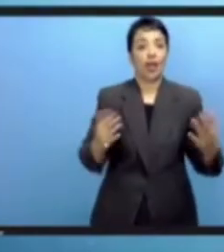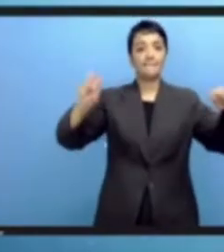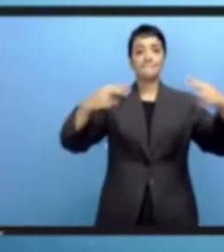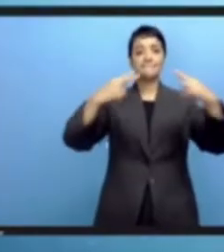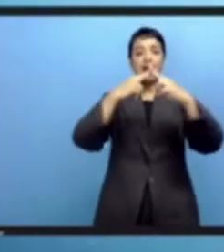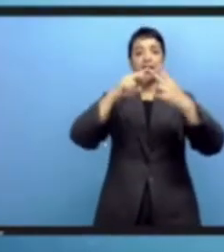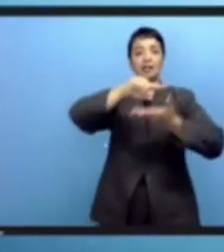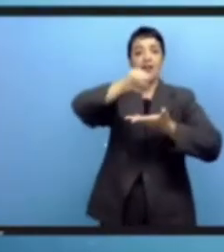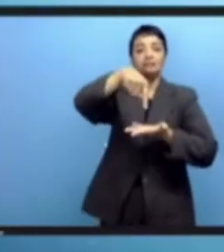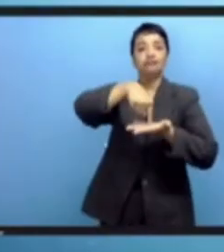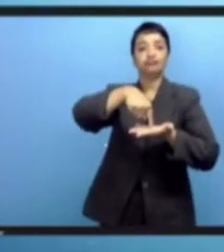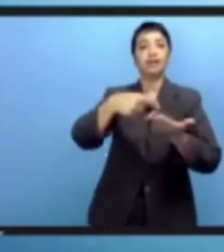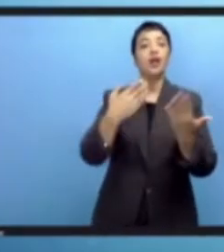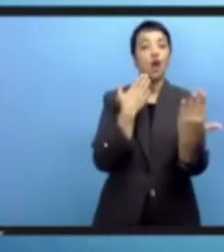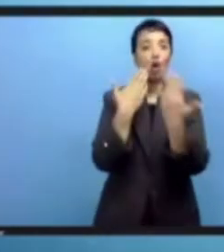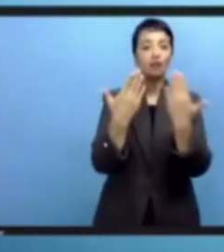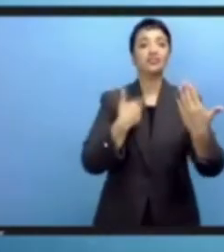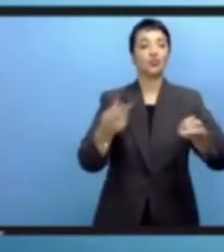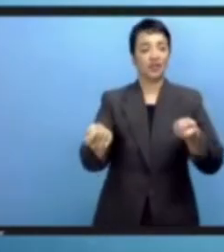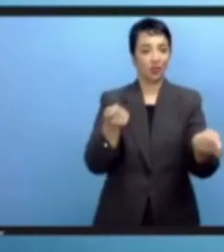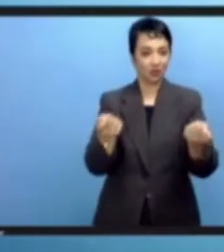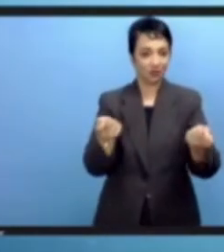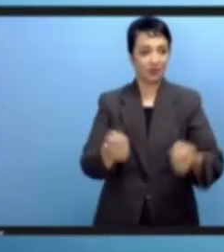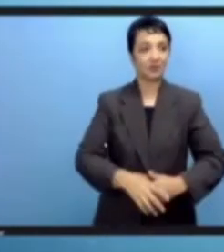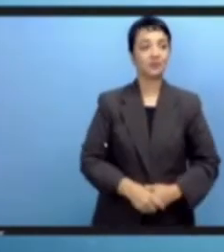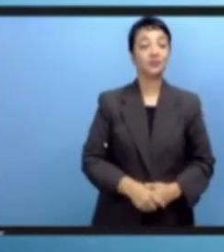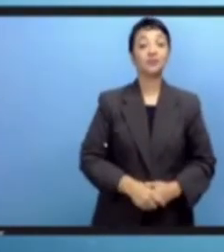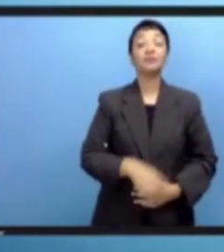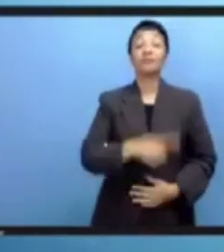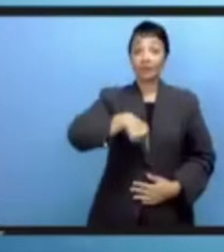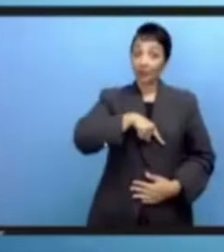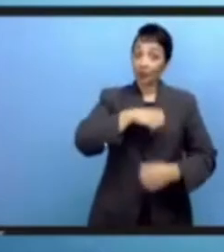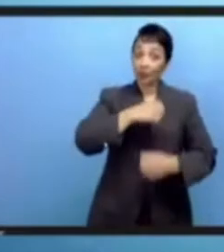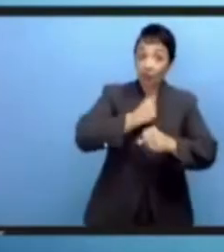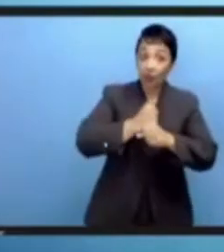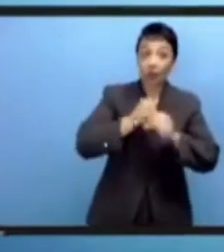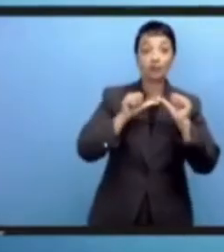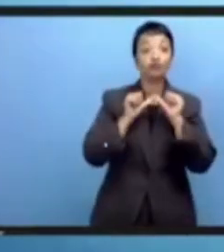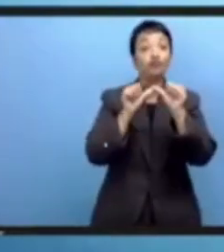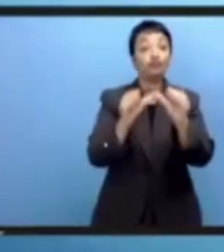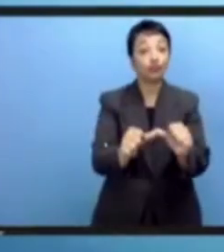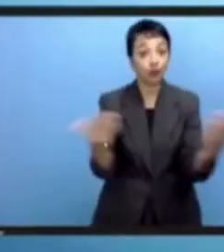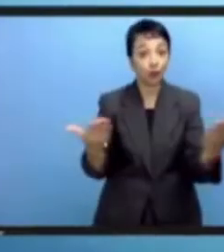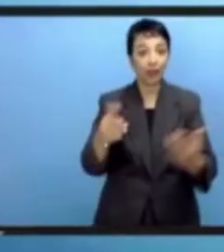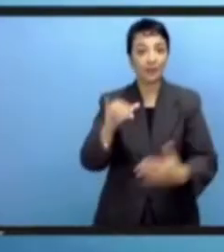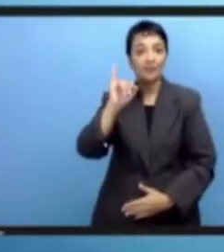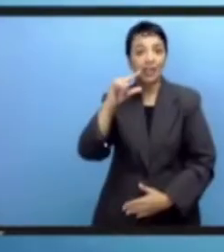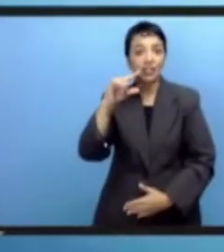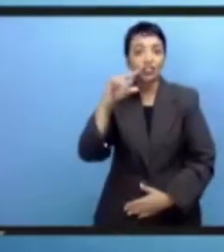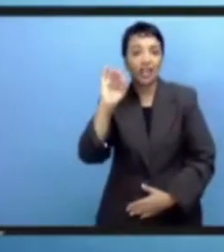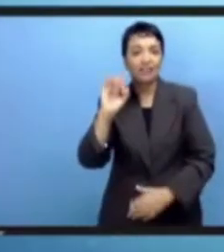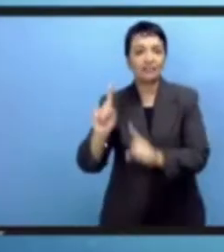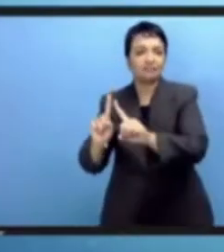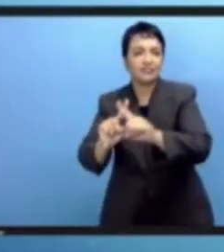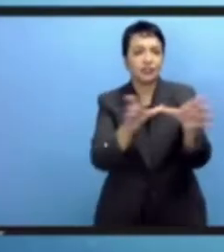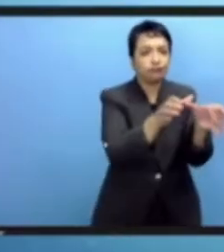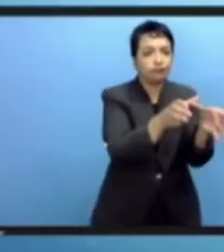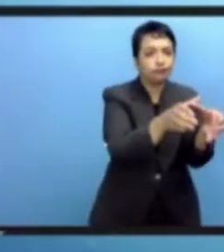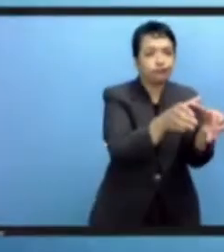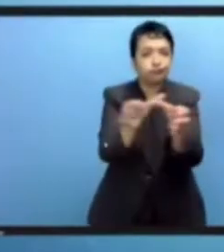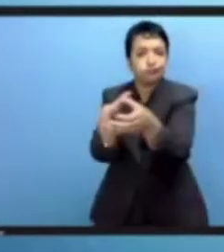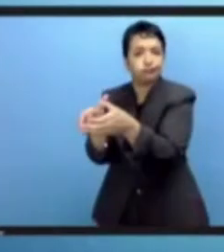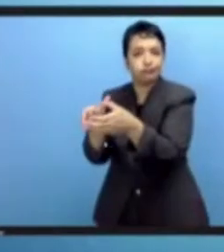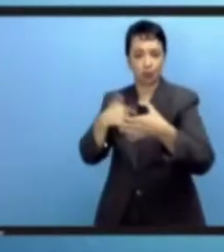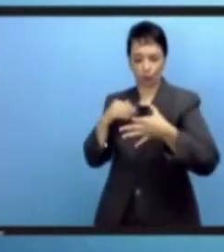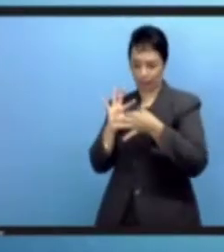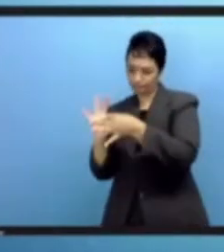في باريس في مقر اليونيسكو ونوصل العمل مع أصحاب المصلحة في